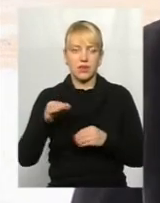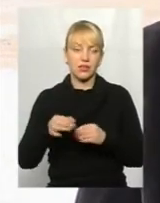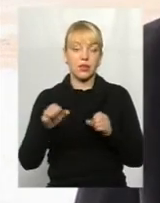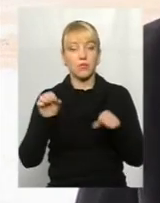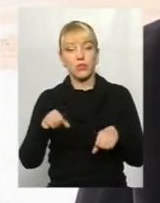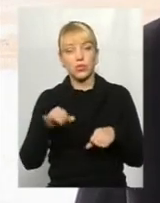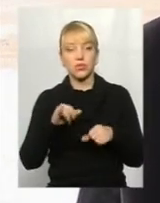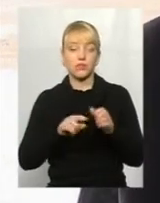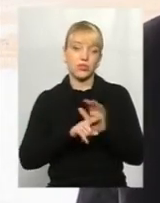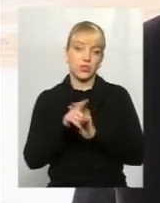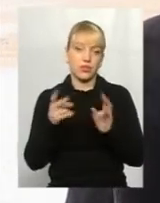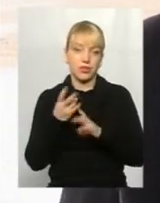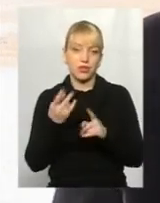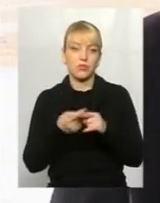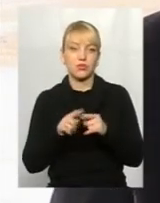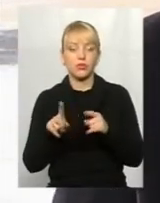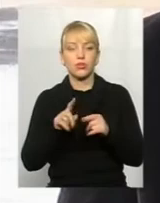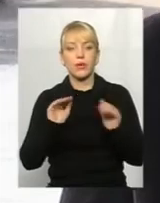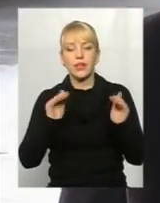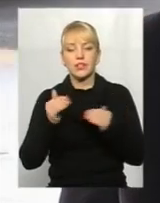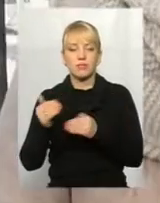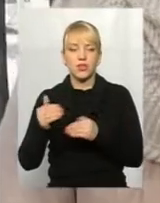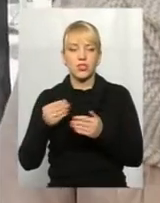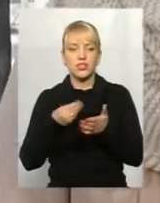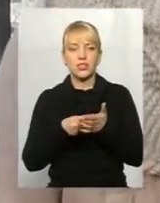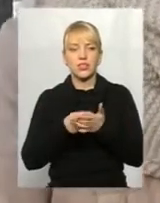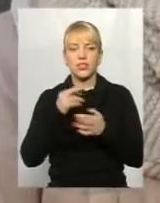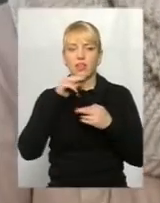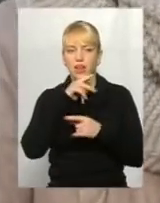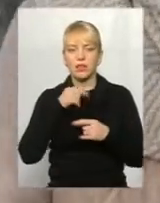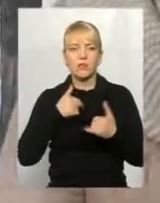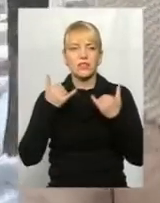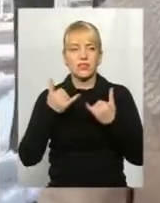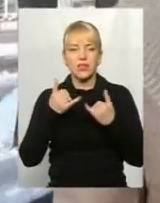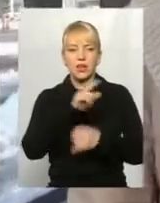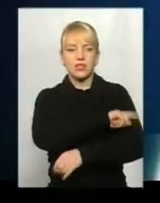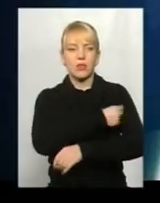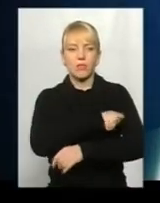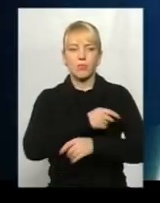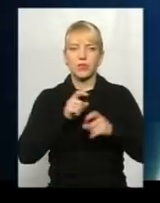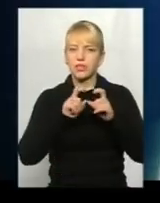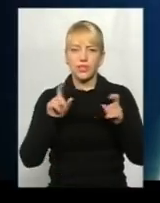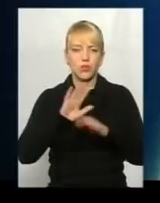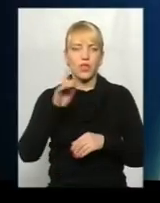Може, і починати треба з того, щоб зменшити ціни на ліки. Ми зараз про медицину не думаємо, на здорові дітки.